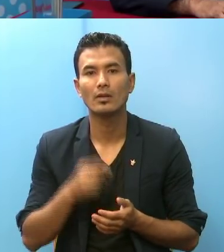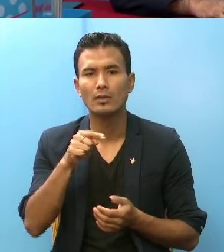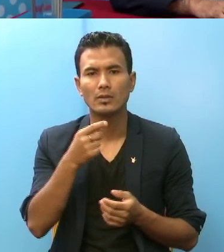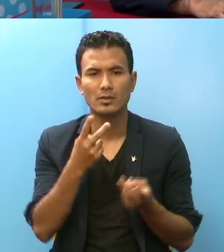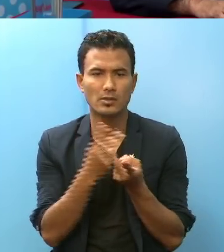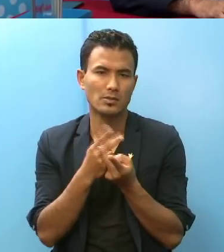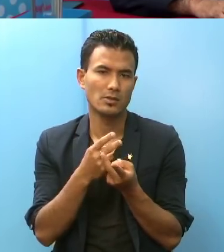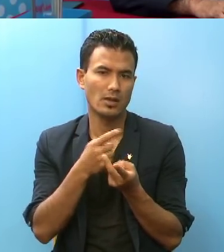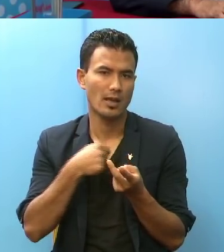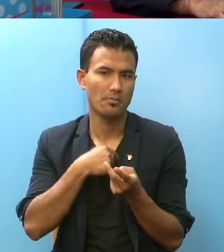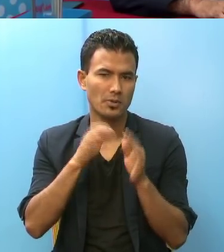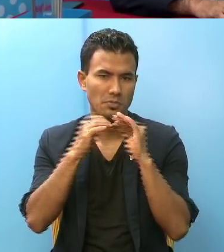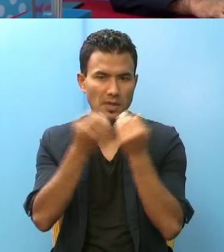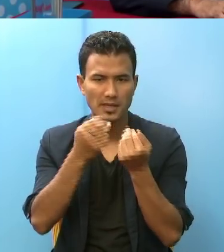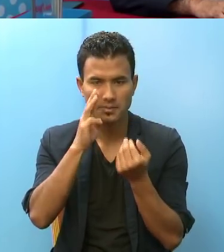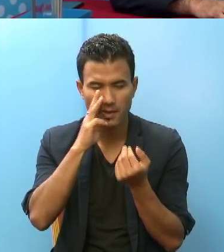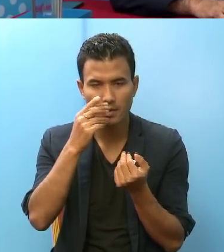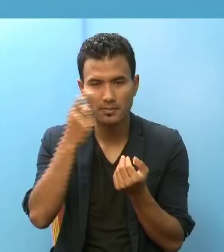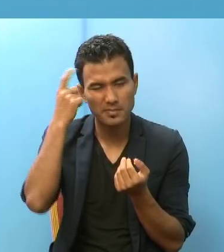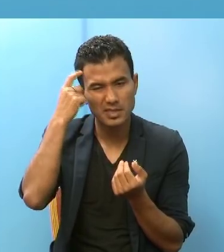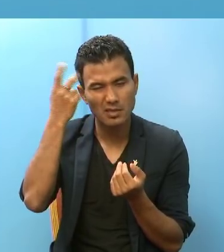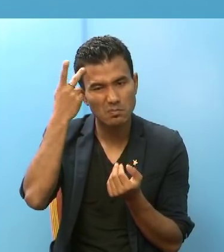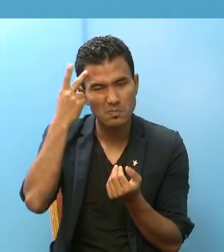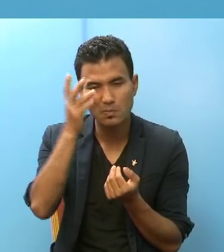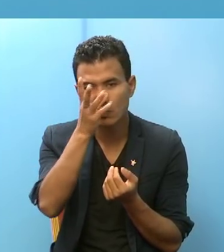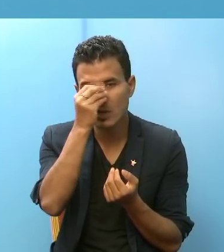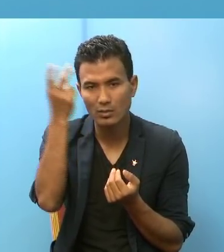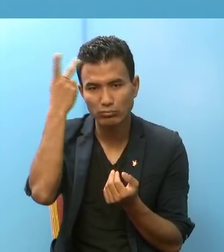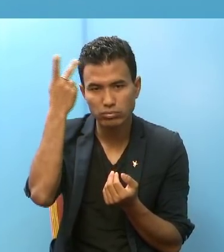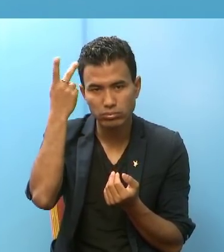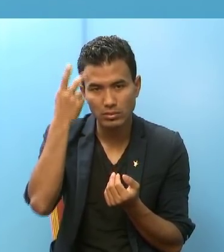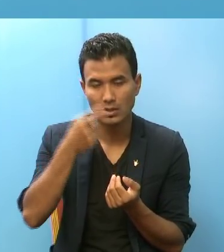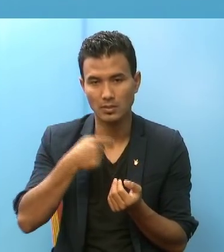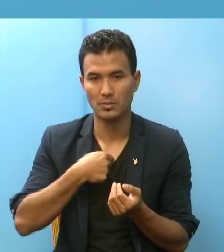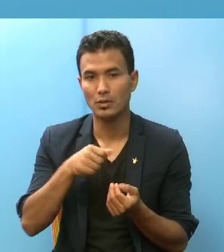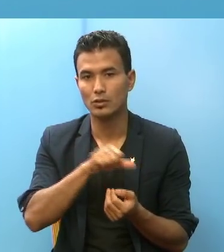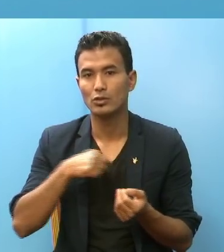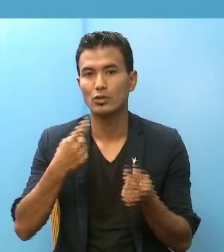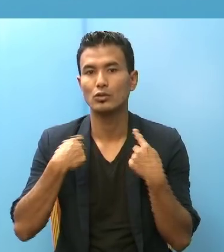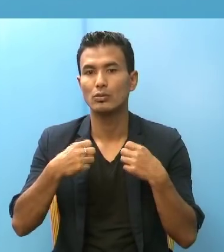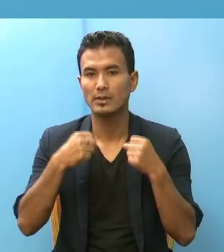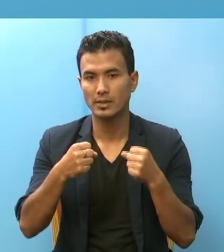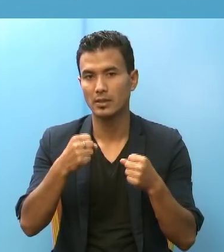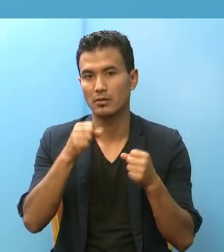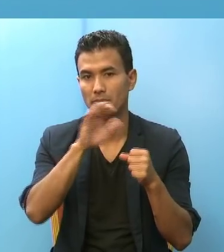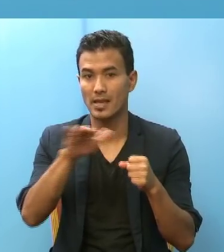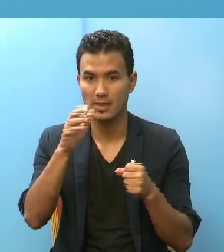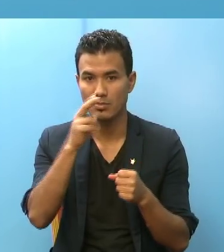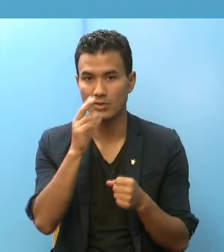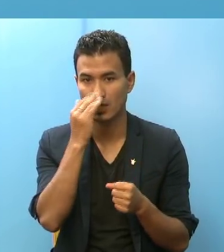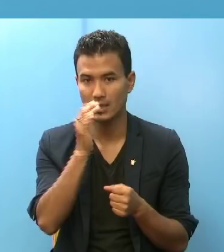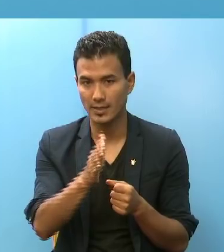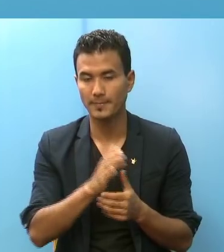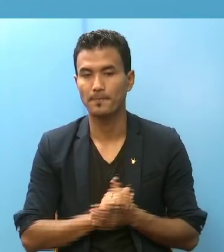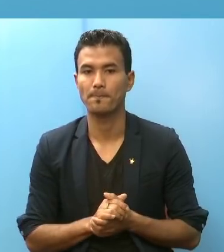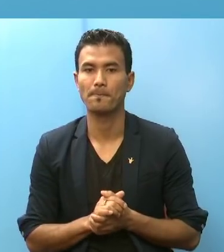घरची बाता पावलिक हील्थ जनस्वासति बीद्भाइको नाताले